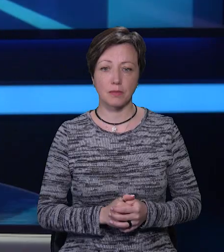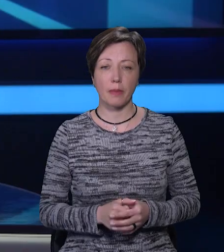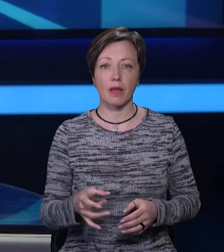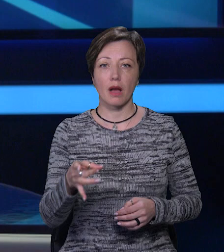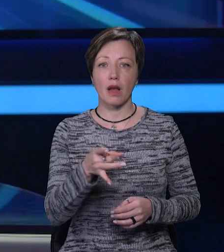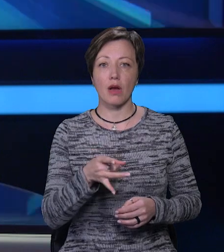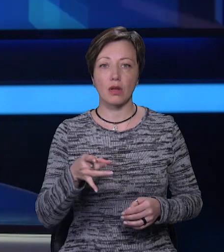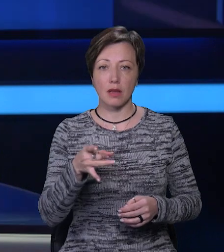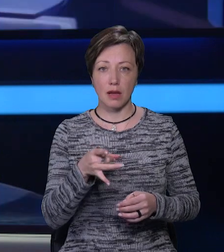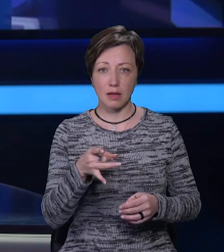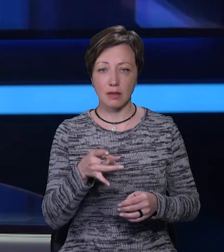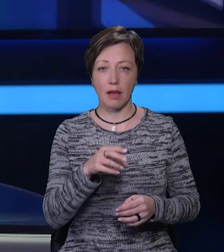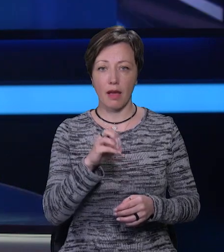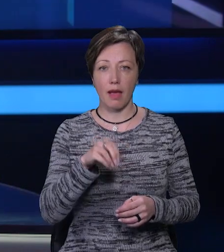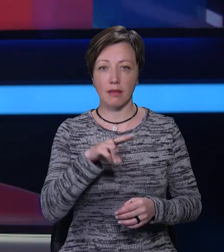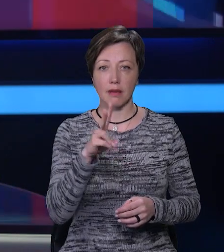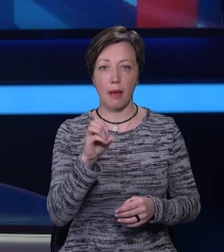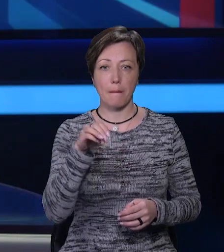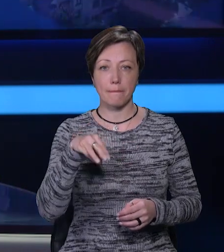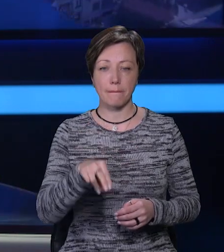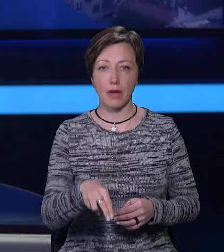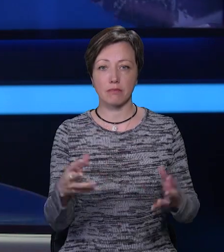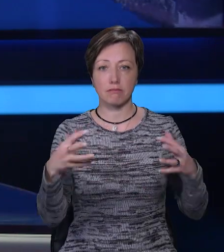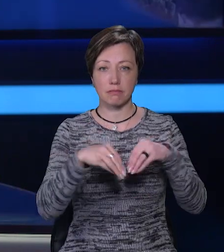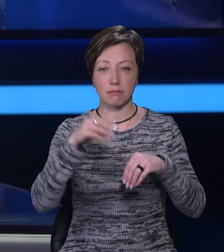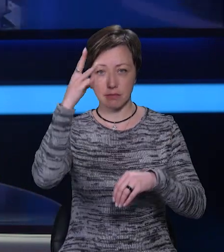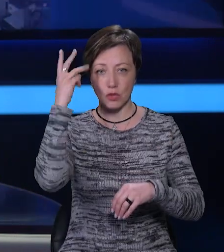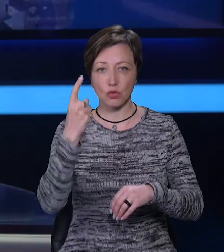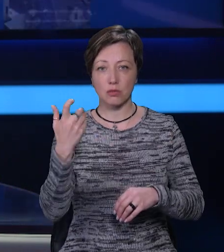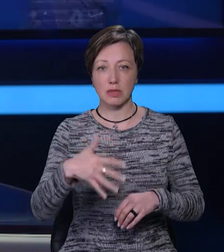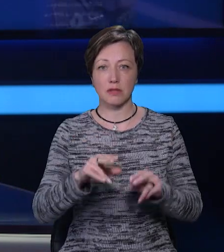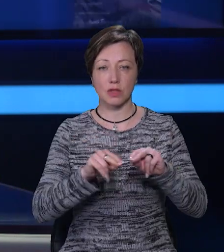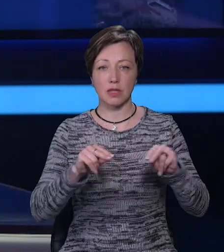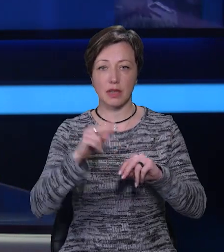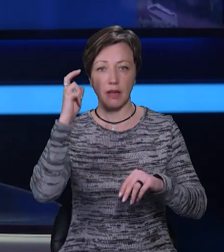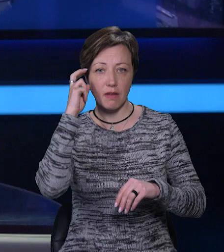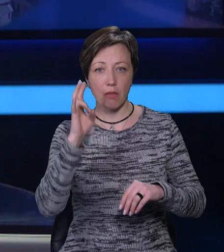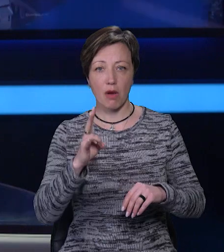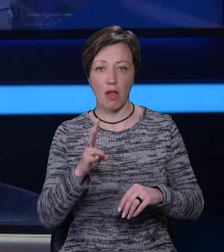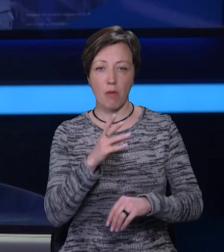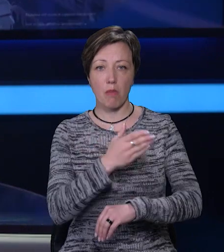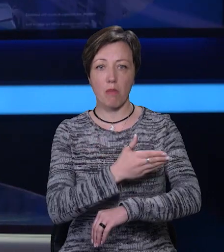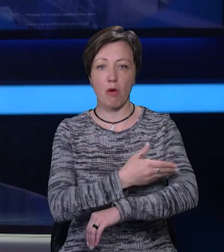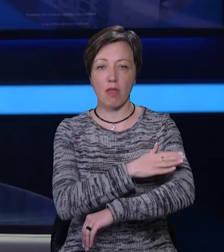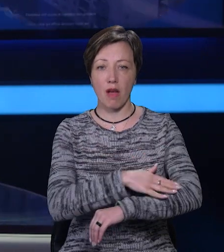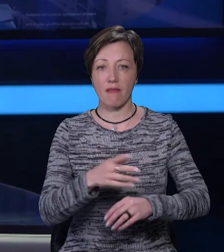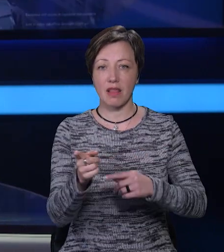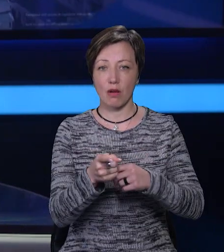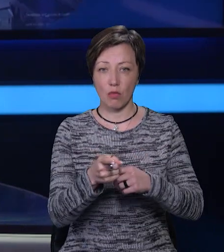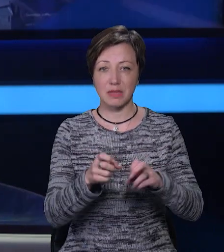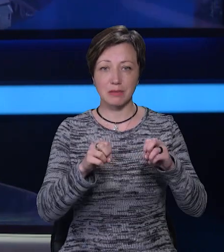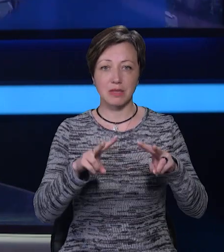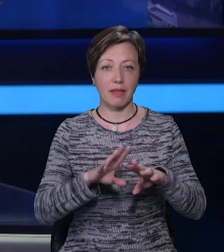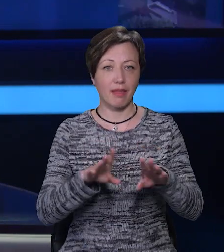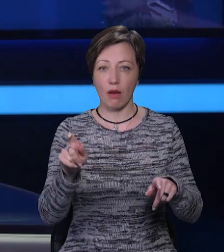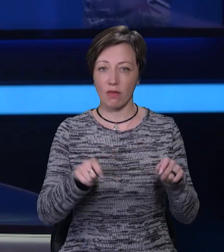Регіональний Едкемп сьогодні об'єднав у Хмельницькому понад 150 освітян з Києва, Миколаєва, Полтави, Тернополя. Спеціальна